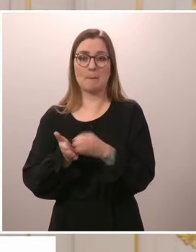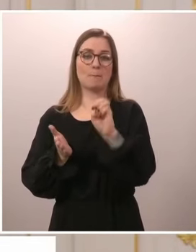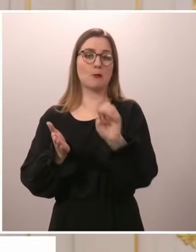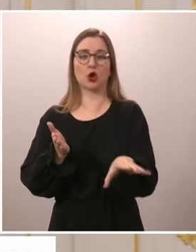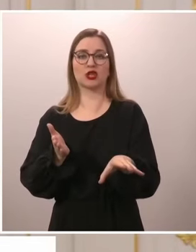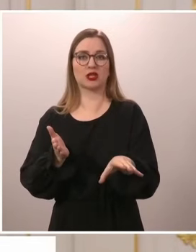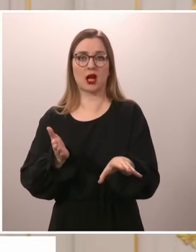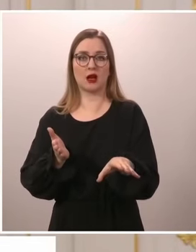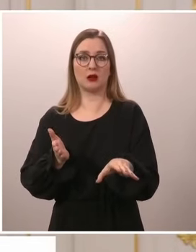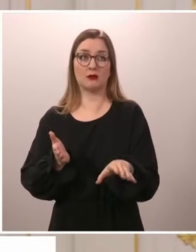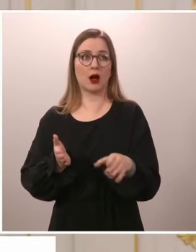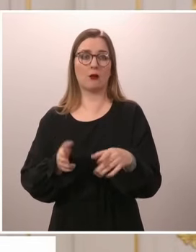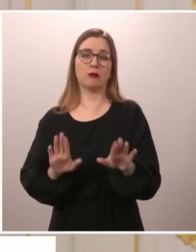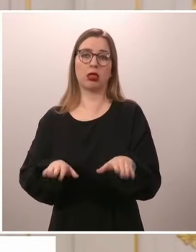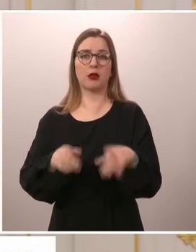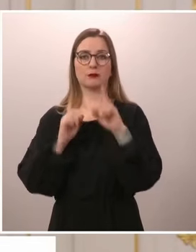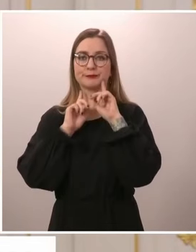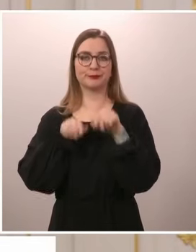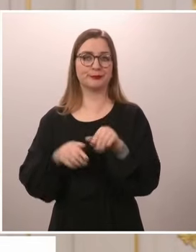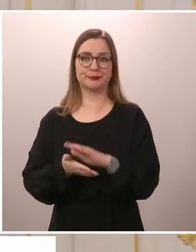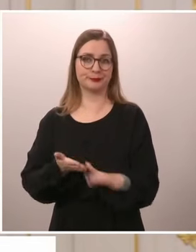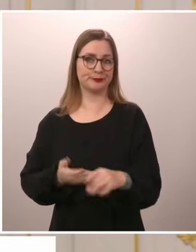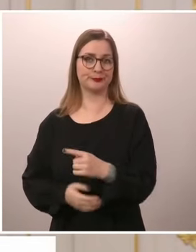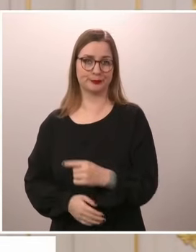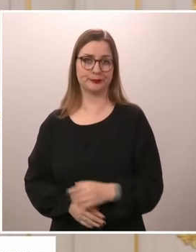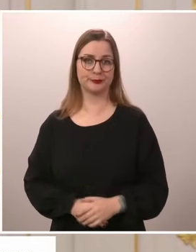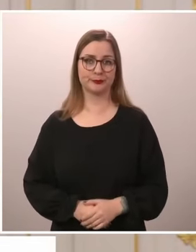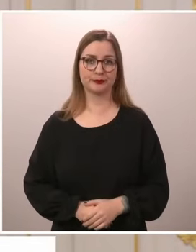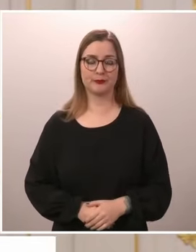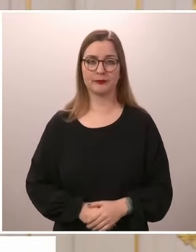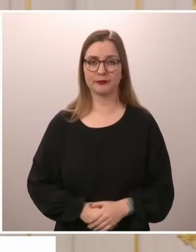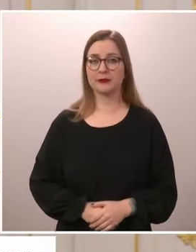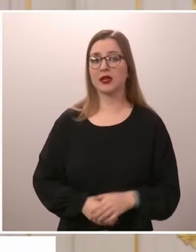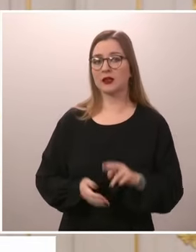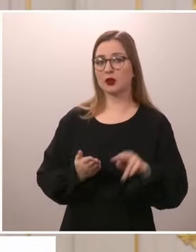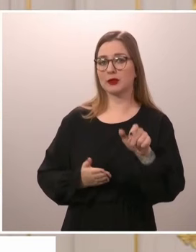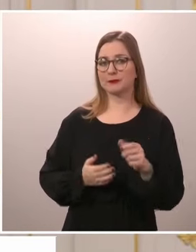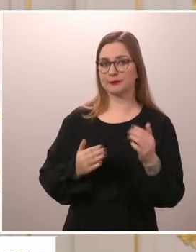kolautataan. Ole hyvä, toinen rivi.